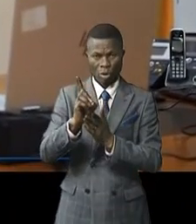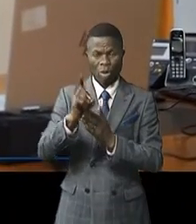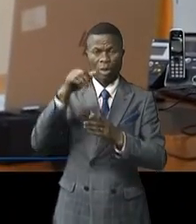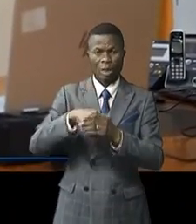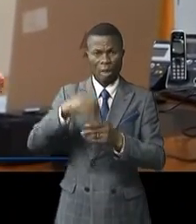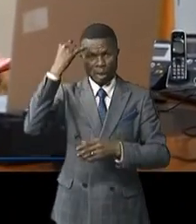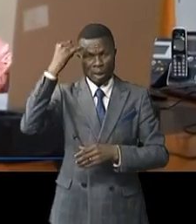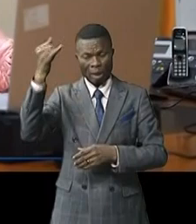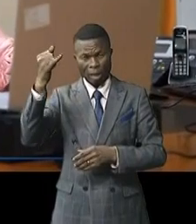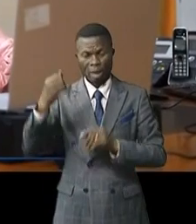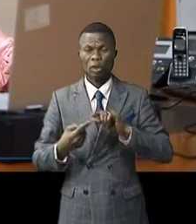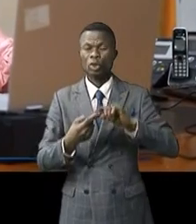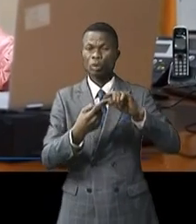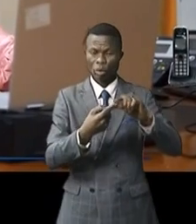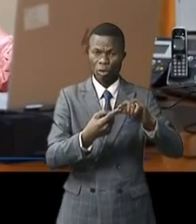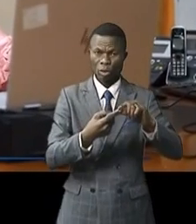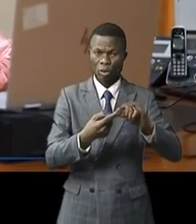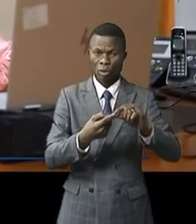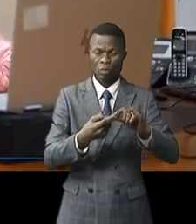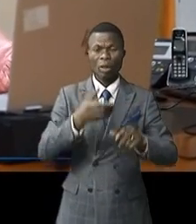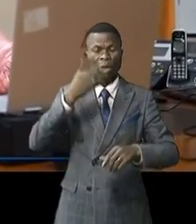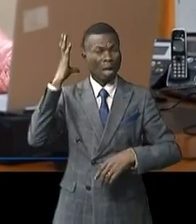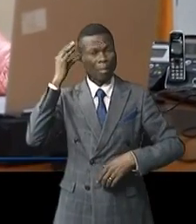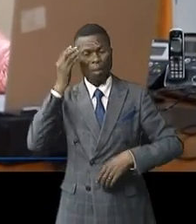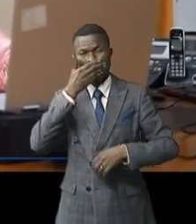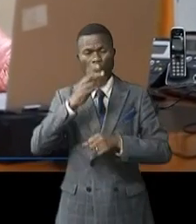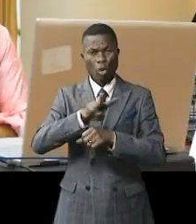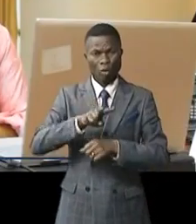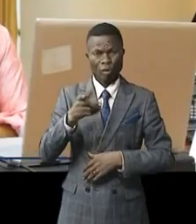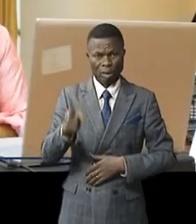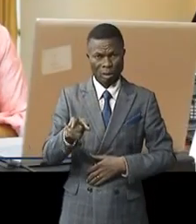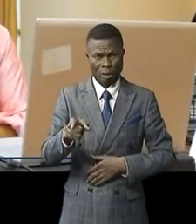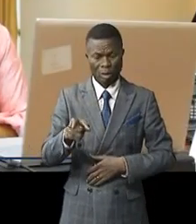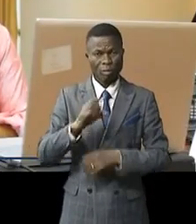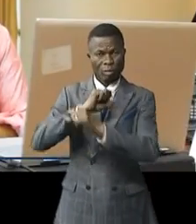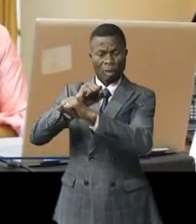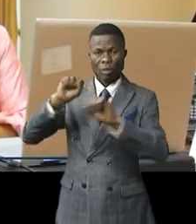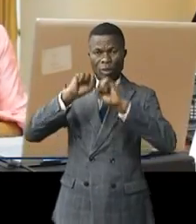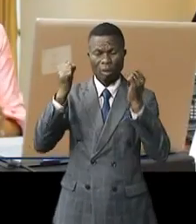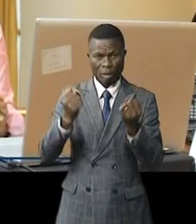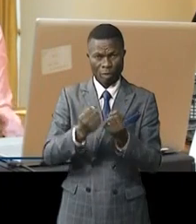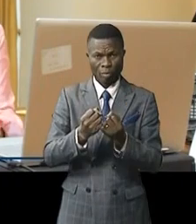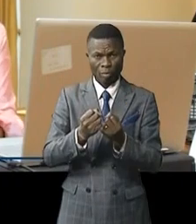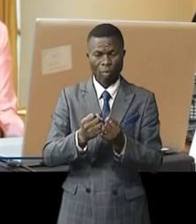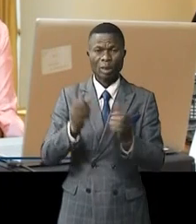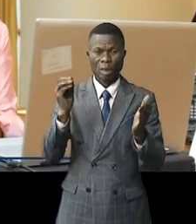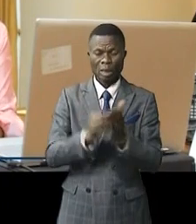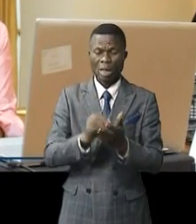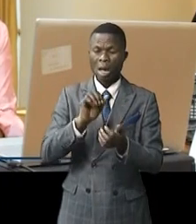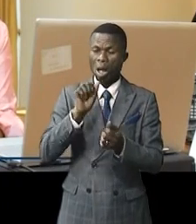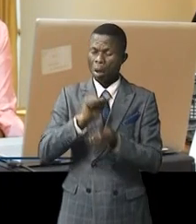les contextes particuliers de la pandémie à coronavirus. La protection sociale est à la fois une